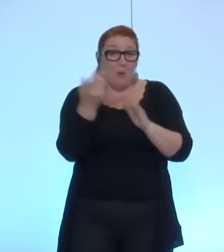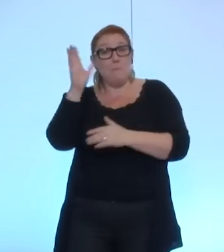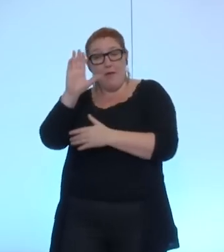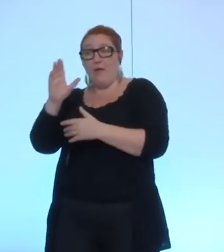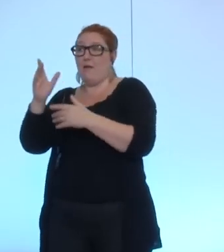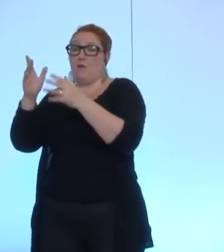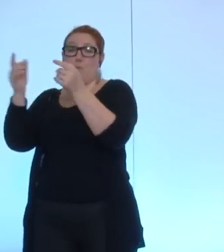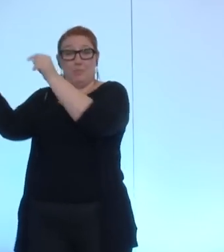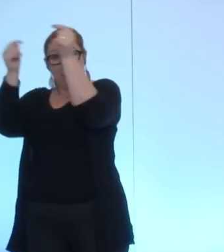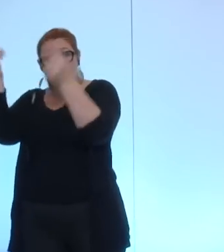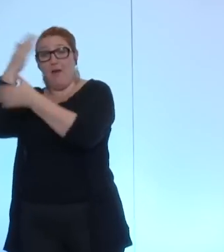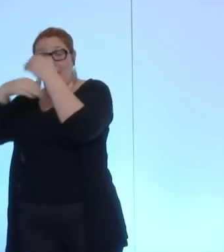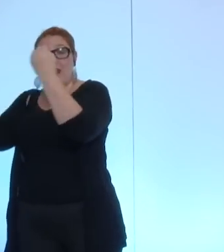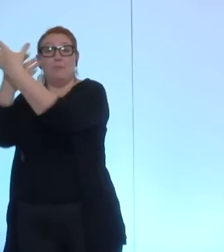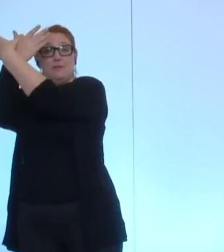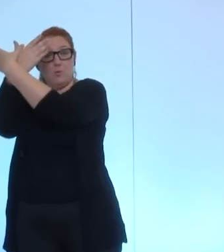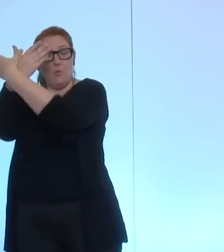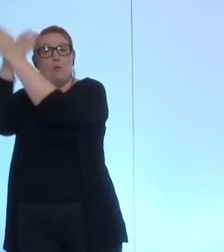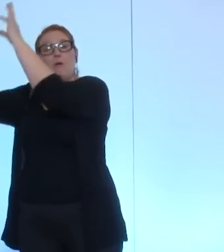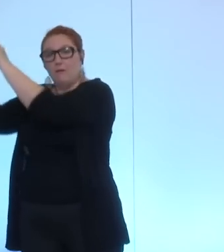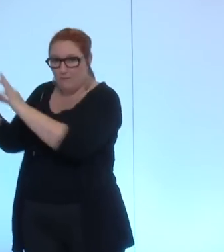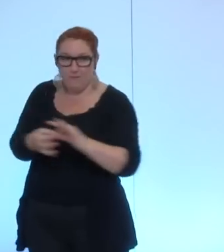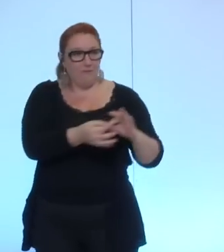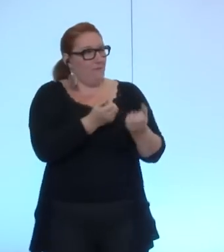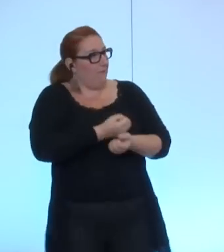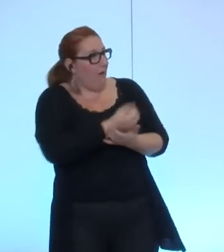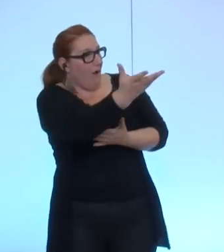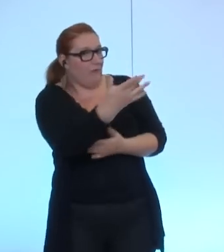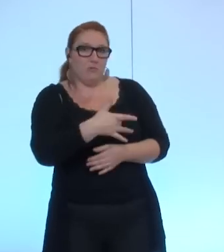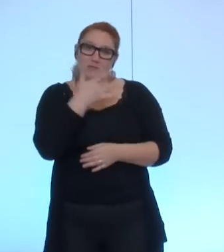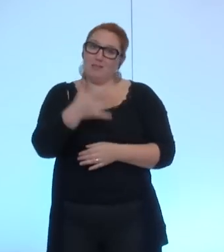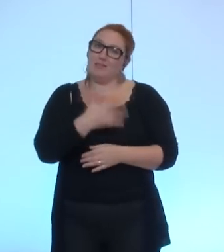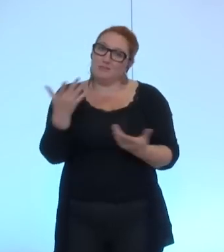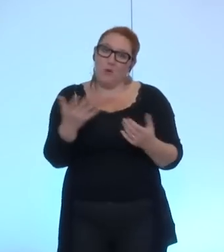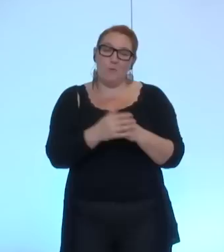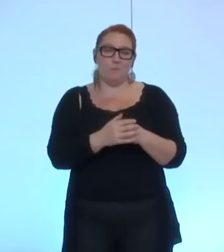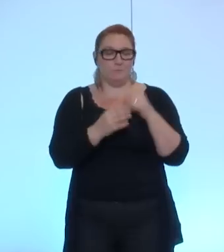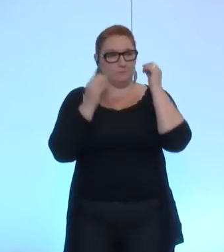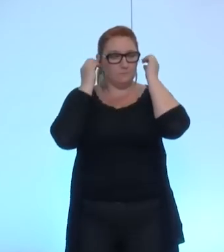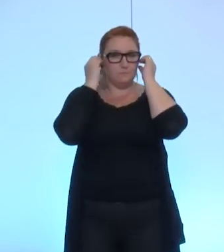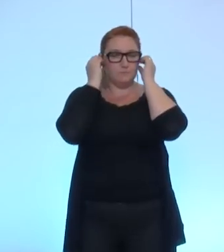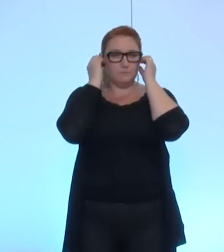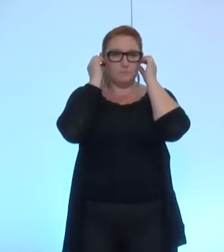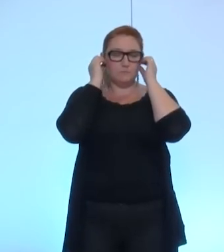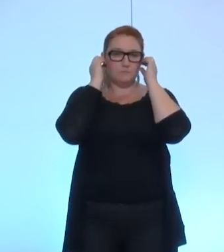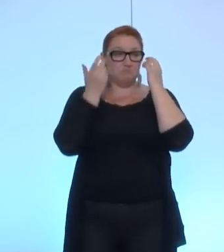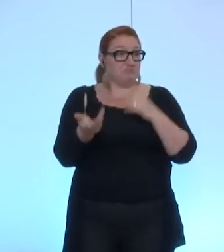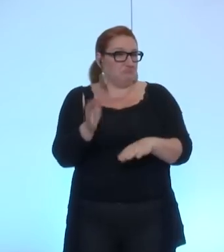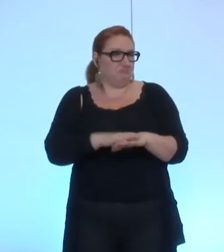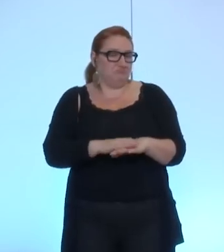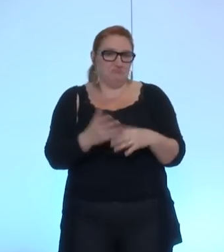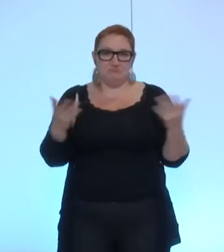débattues, puissent informer les élus aux conseils municipaux qui suivent. Or, je n pas entendu